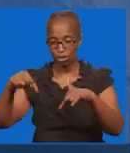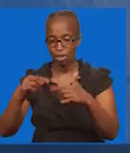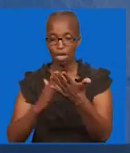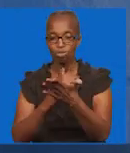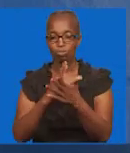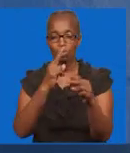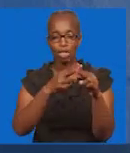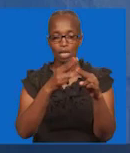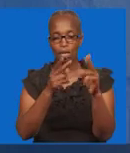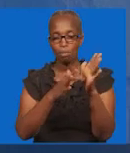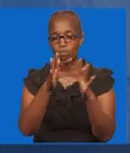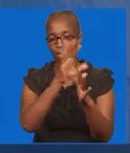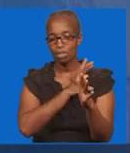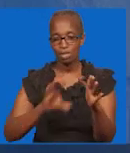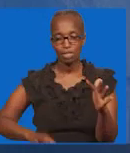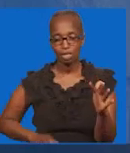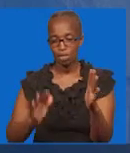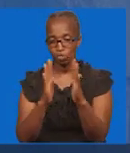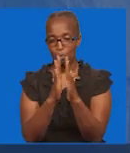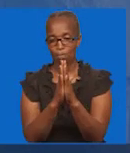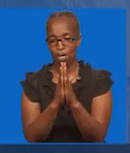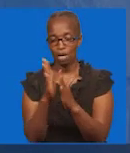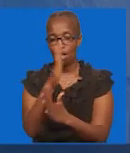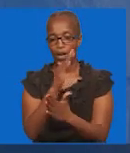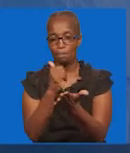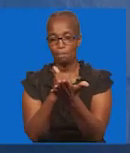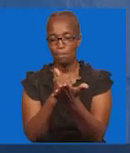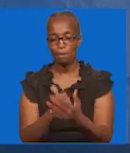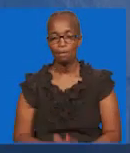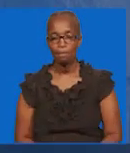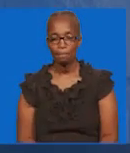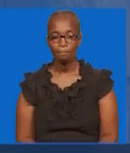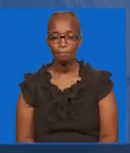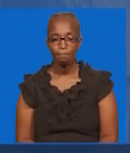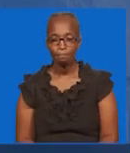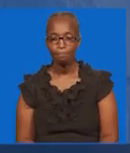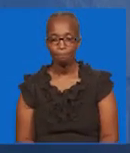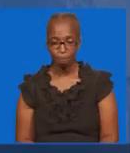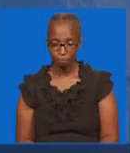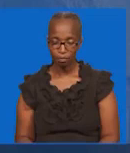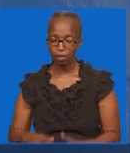siku yetu ya siku ya leo Katika jina la yesu, naomba natukuchukuru Amen